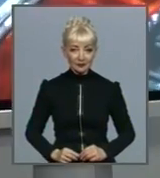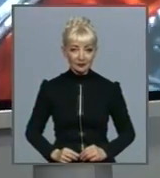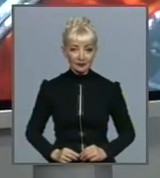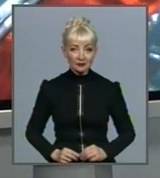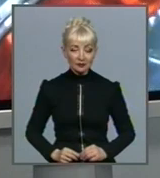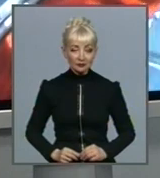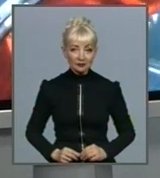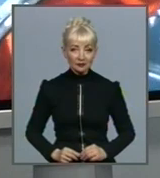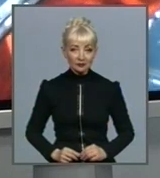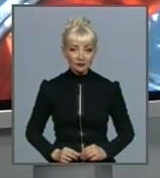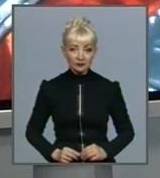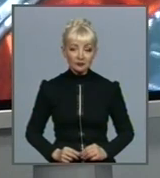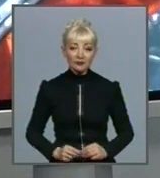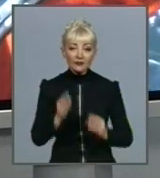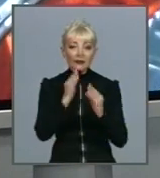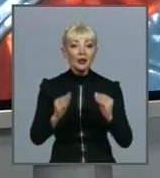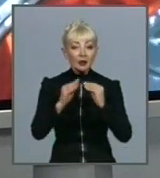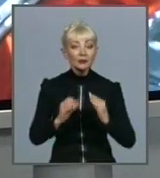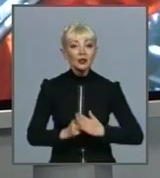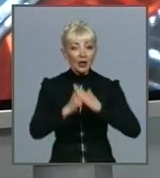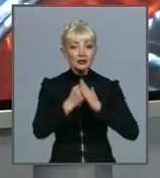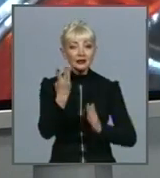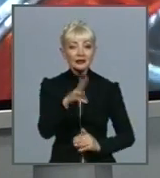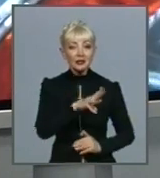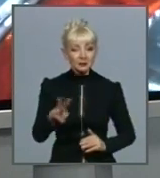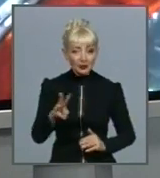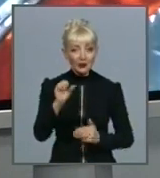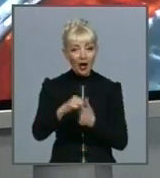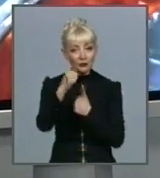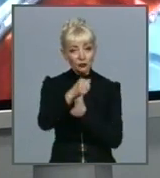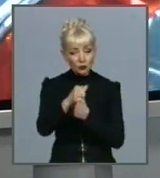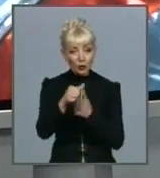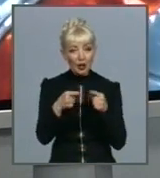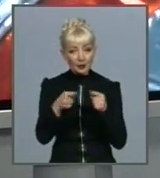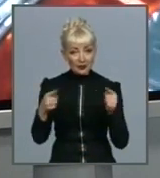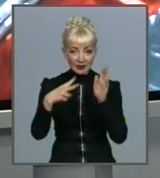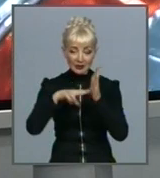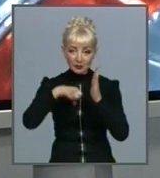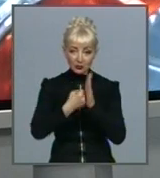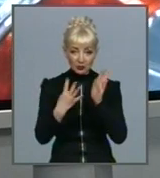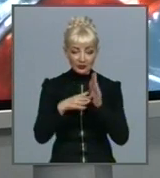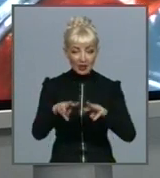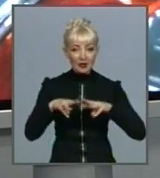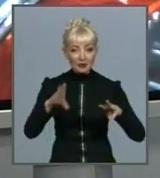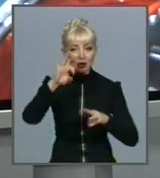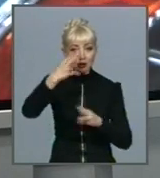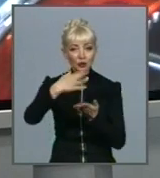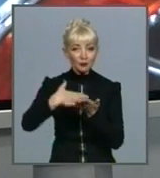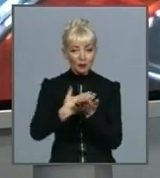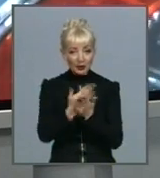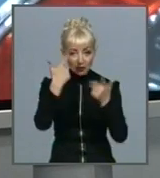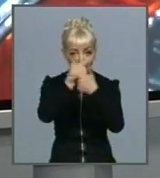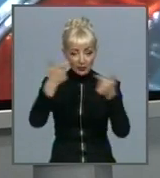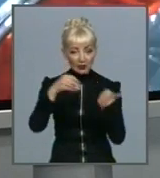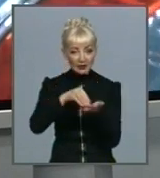На постійній основі понад три мільйона, а в окремий період від семи до дев'яти. В Міністерстві соцполітики оприлюдили статистику українських